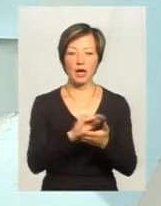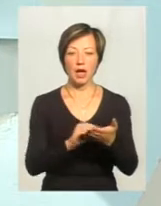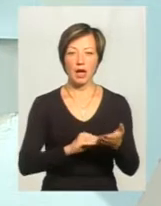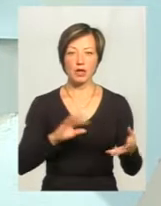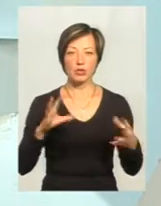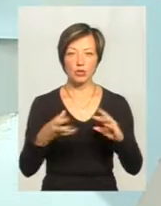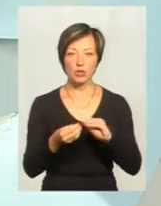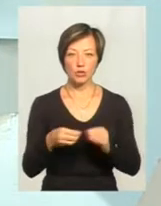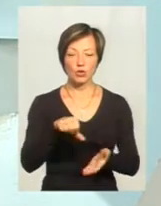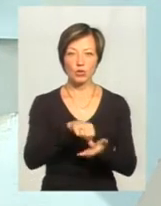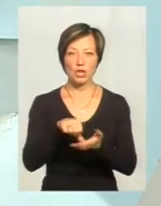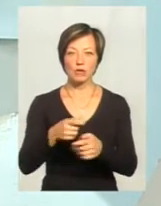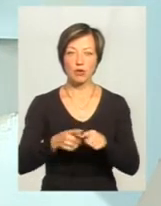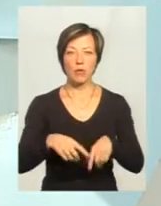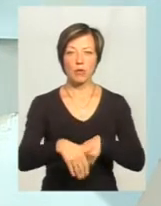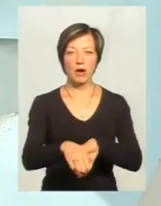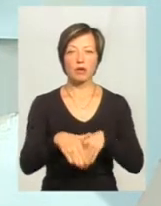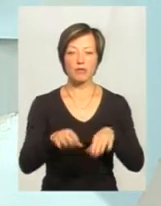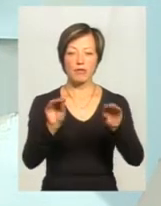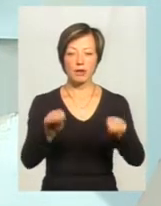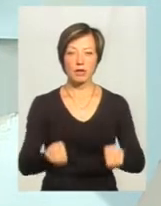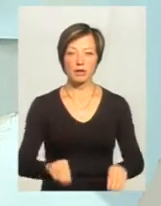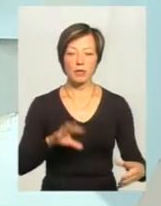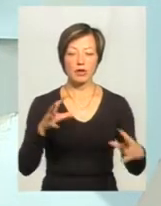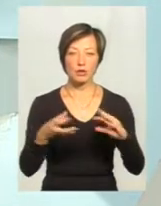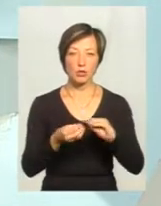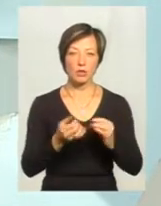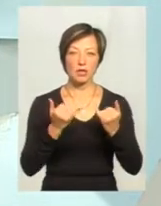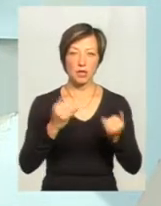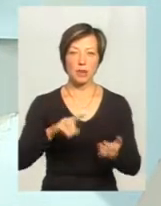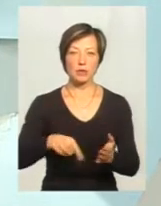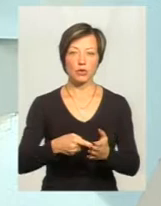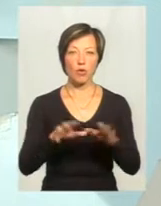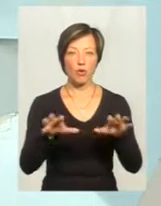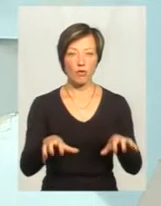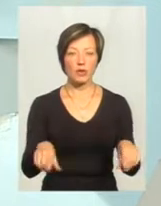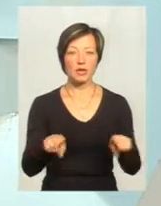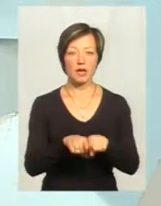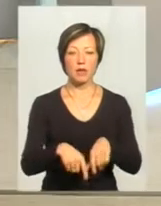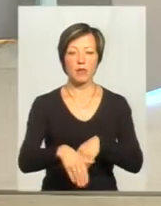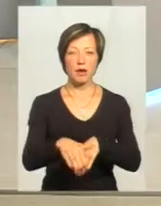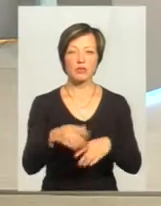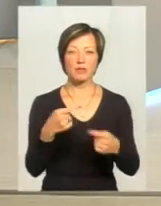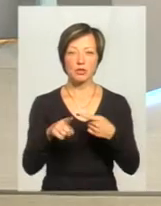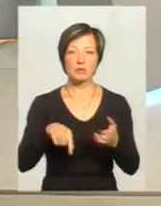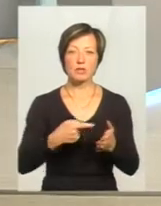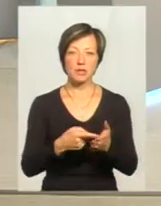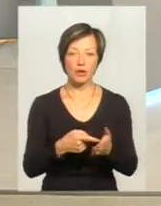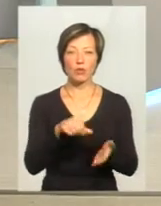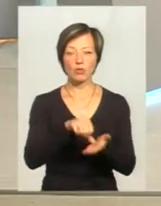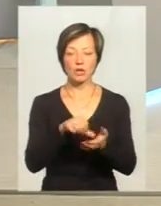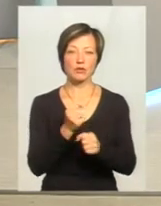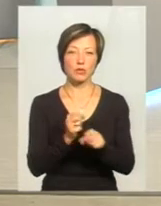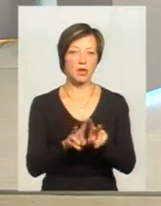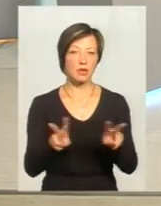думаю, що ми, учасники цього маршу, ми викладемо цю резолюцію для нашого міського голови. І такі марші, де пройдуть в інших містах, я думаю, що учасники